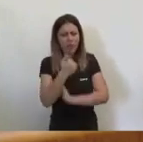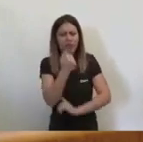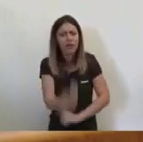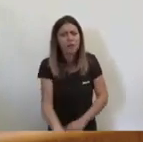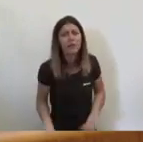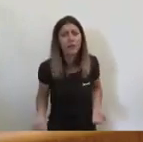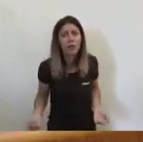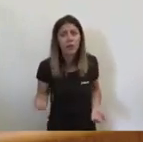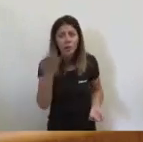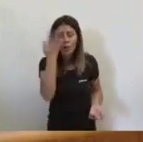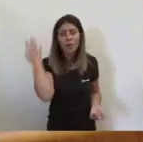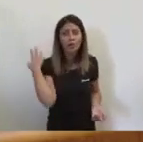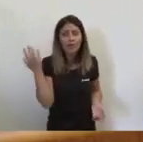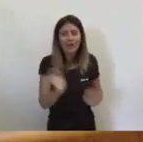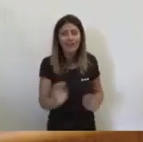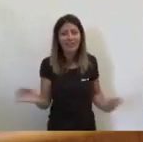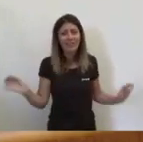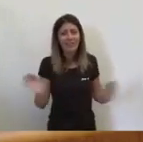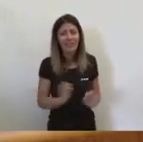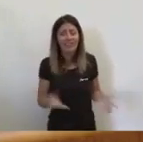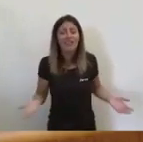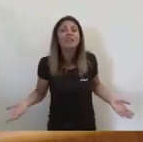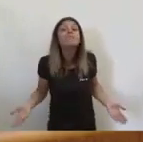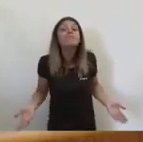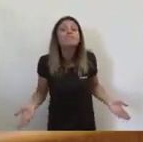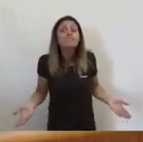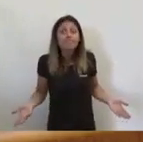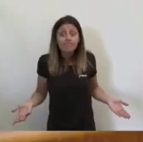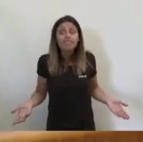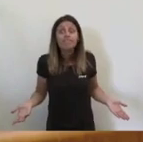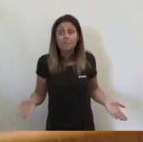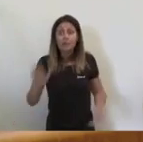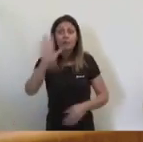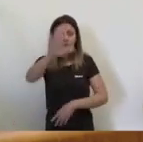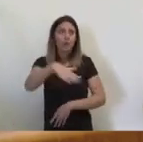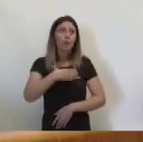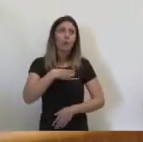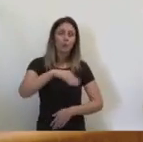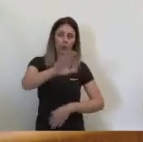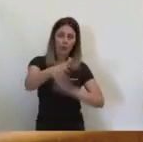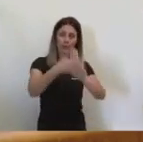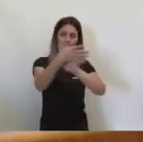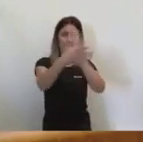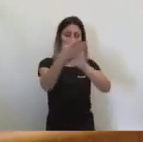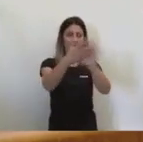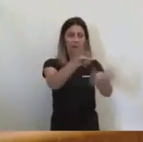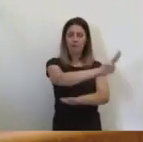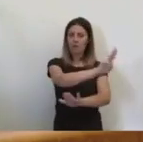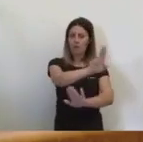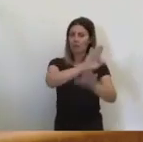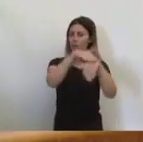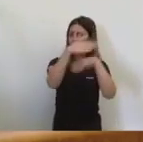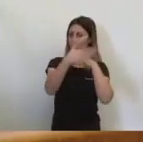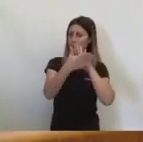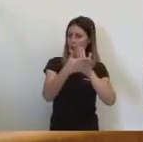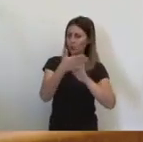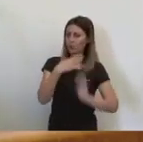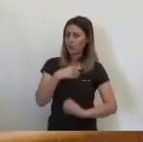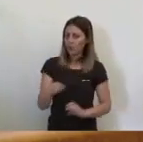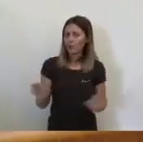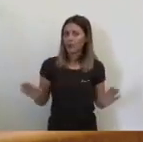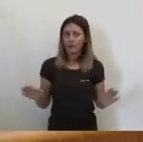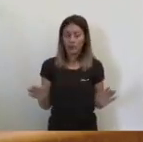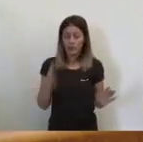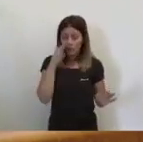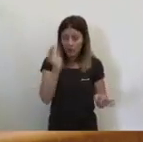En quatre anys. En quatre anys. O podem vostè intervindre els senyors del Partit Popular cosa que els evidencia però això és